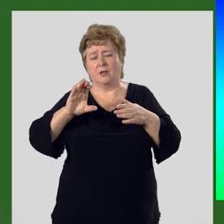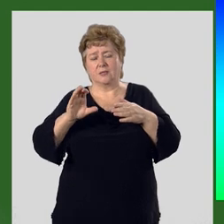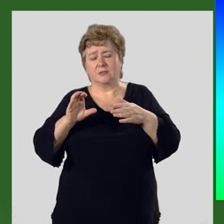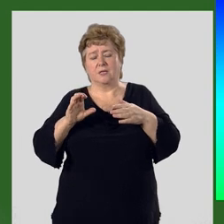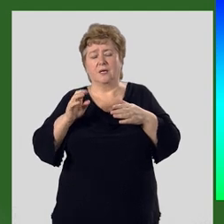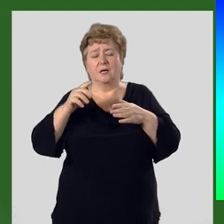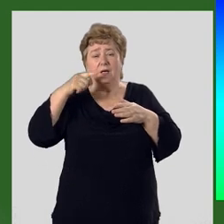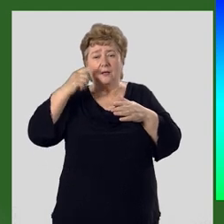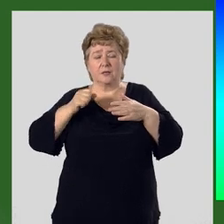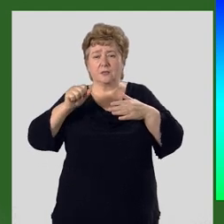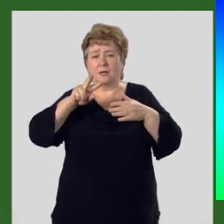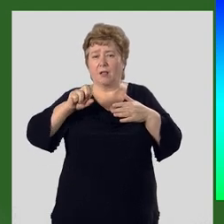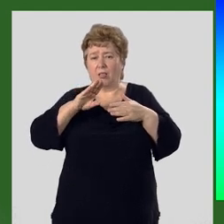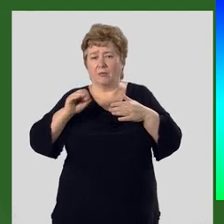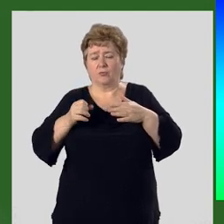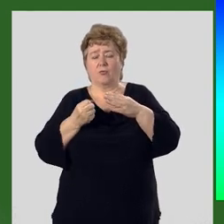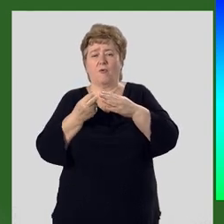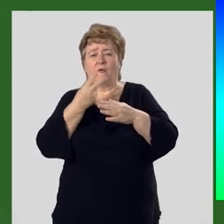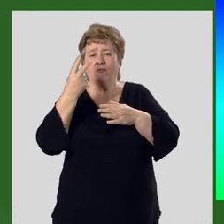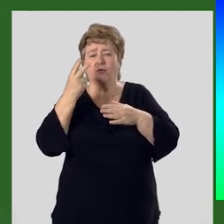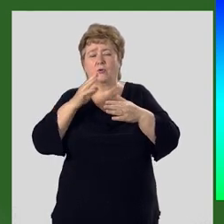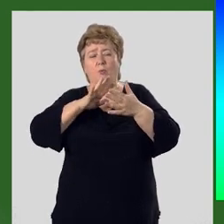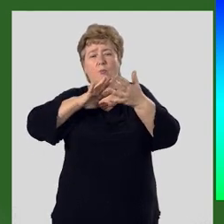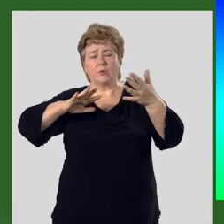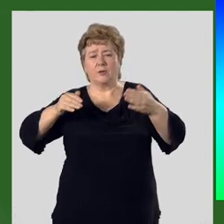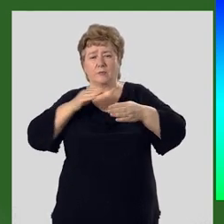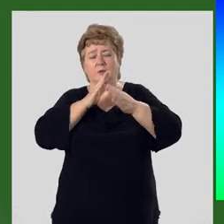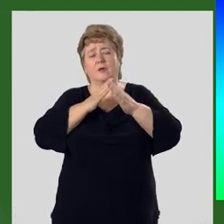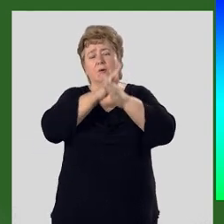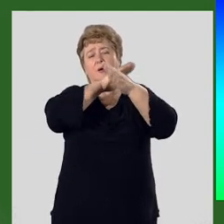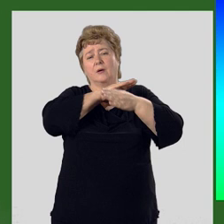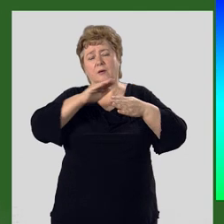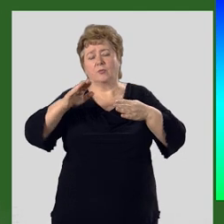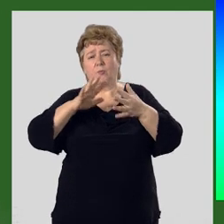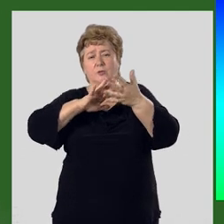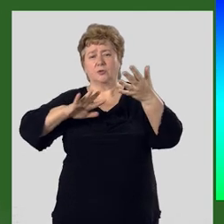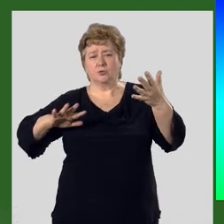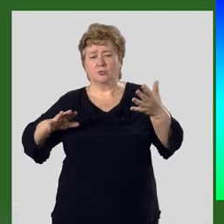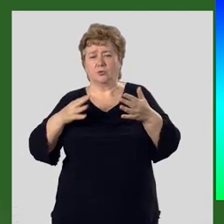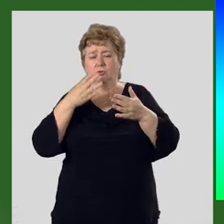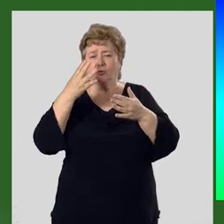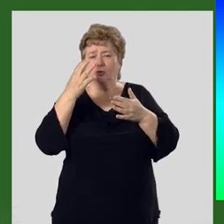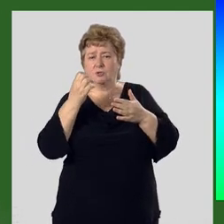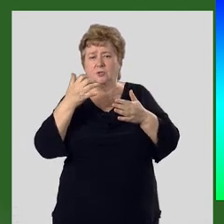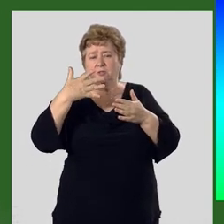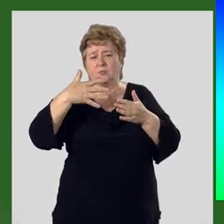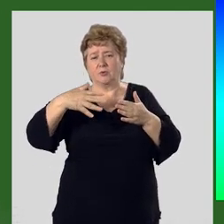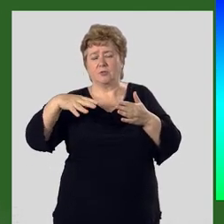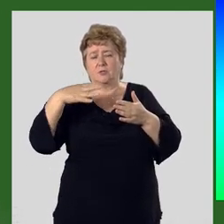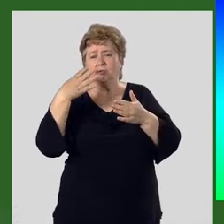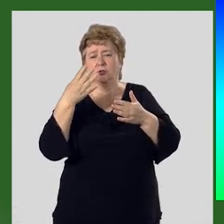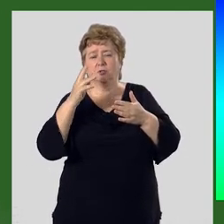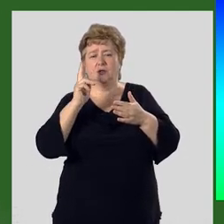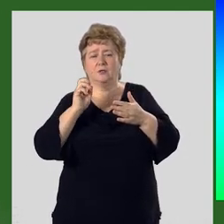Кыргызский Аллатоу является вторым по длине хребтом. Его протяженность 454